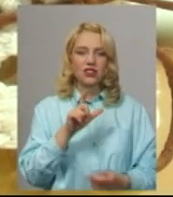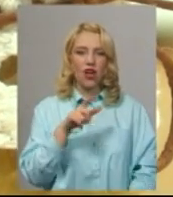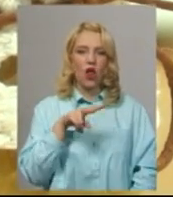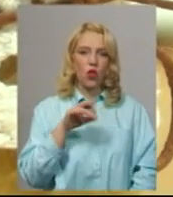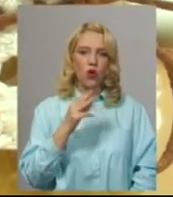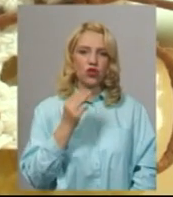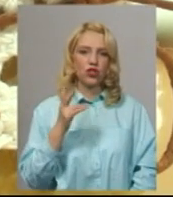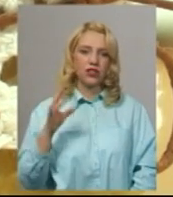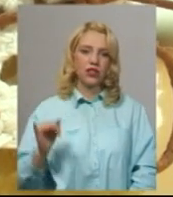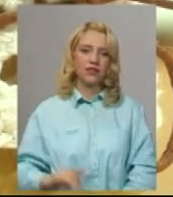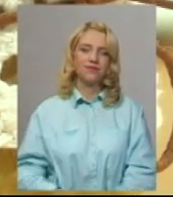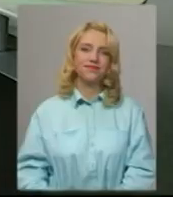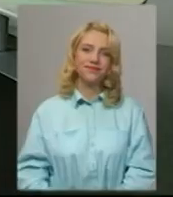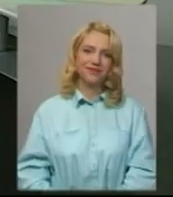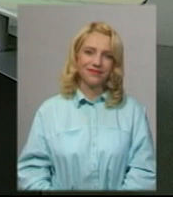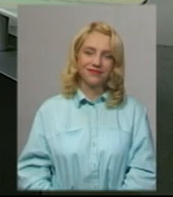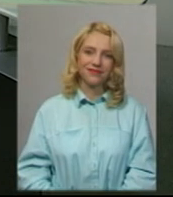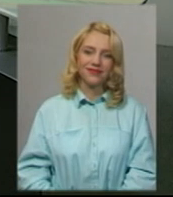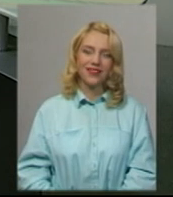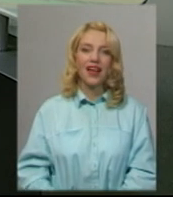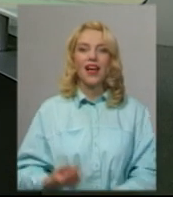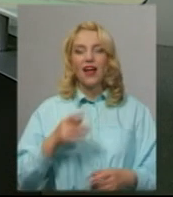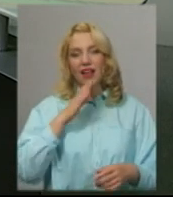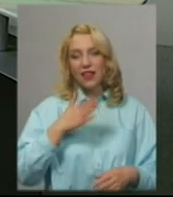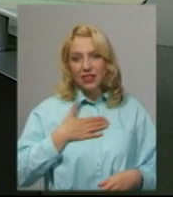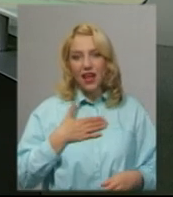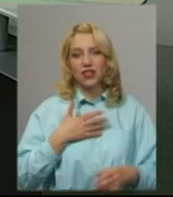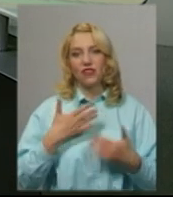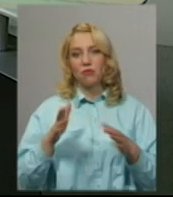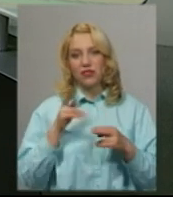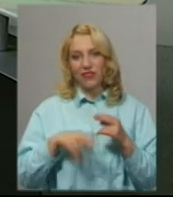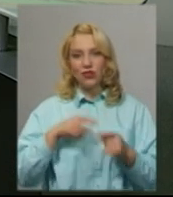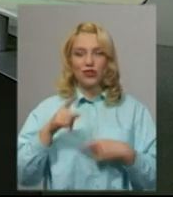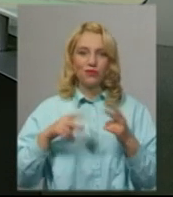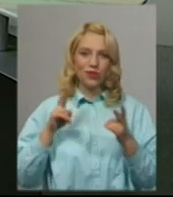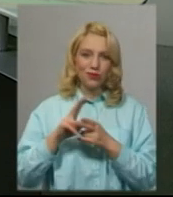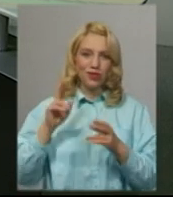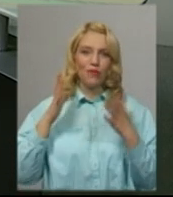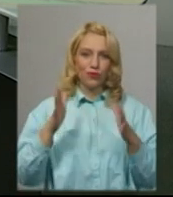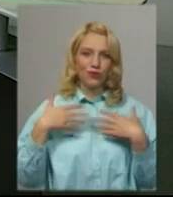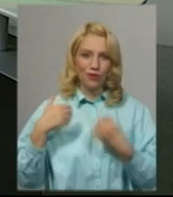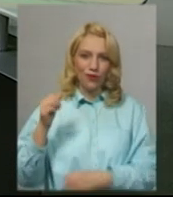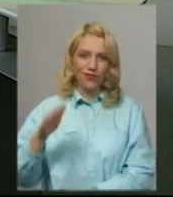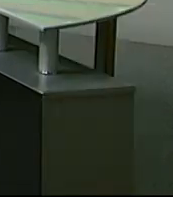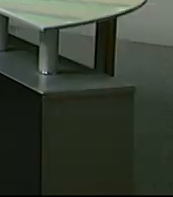Суспільному. Хмельниччина. Наш випуск завершено. До зустрічі о 20.30.